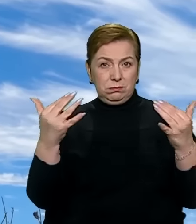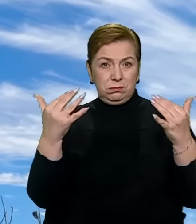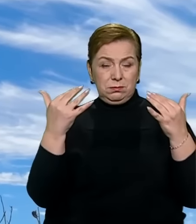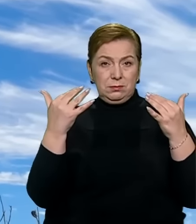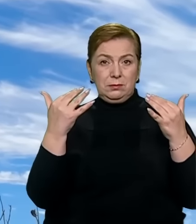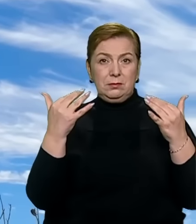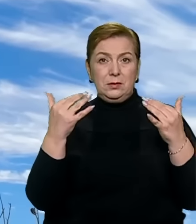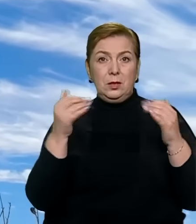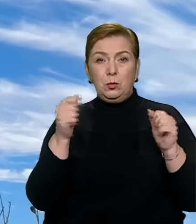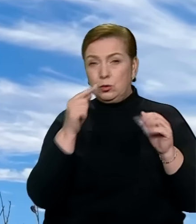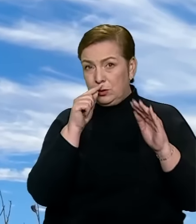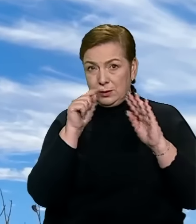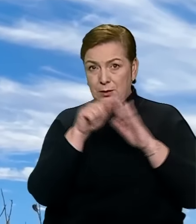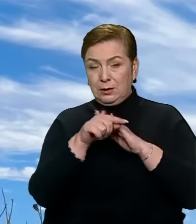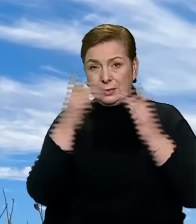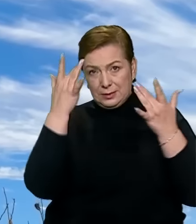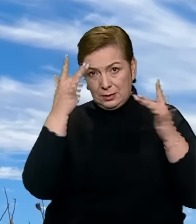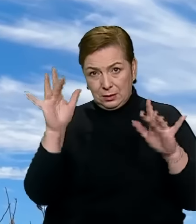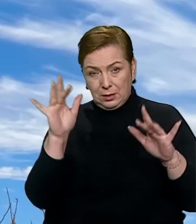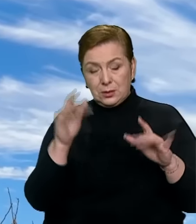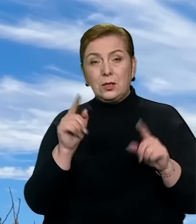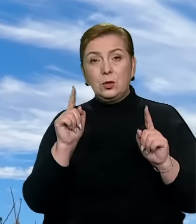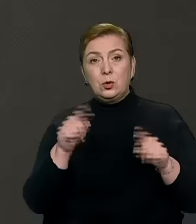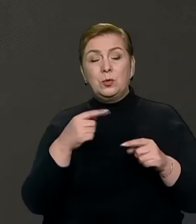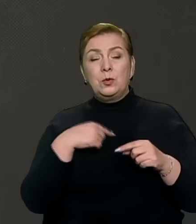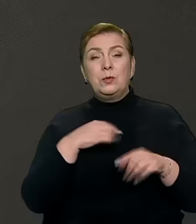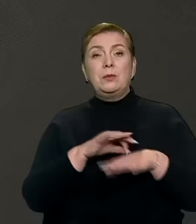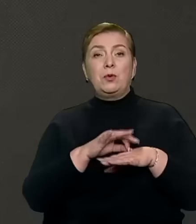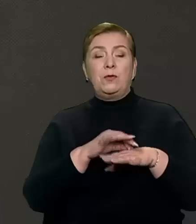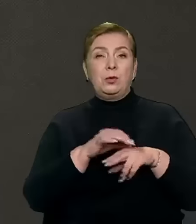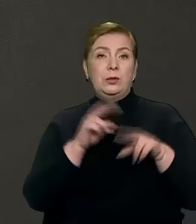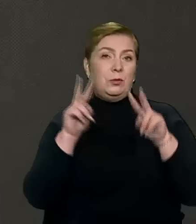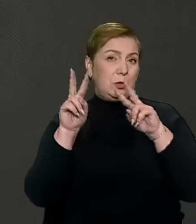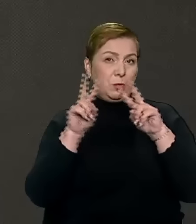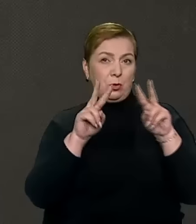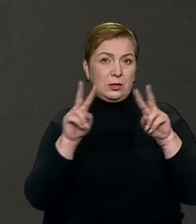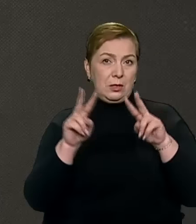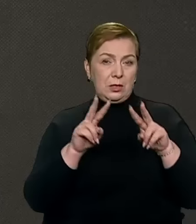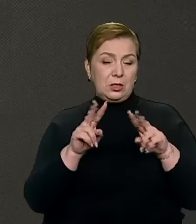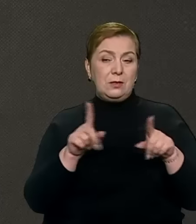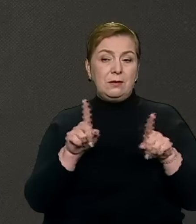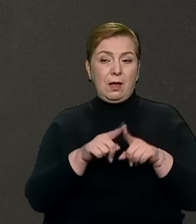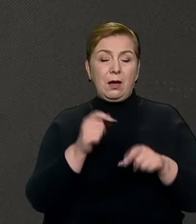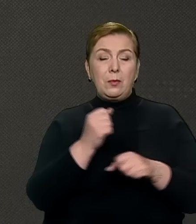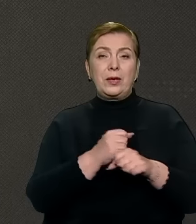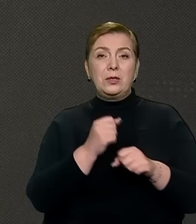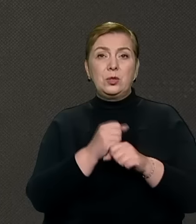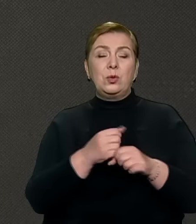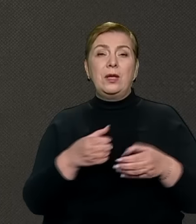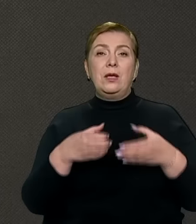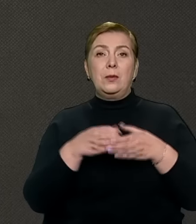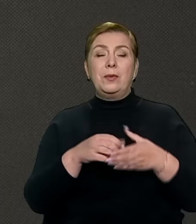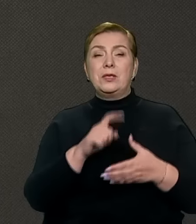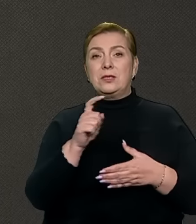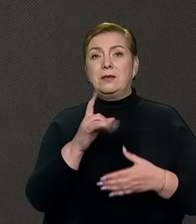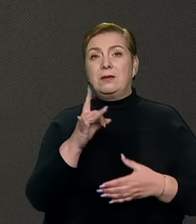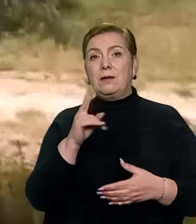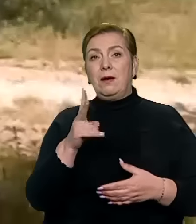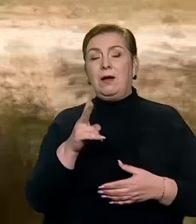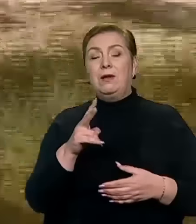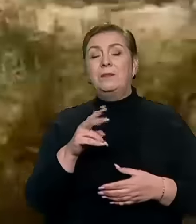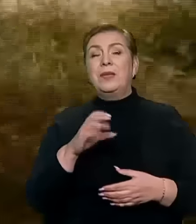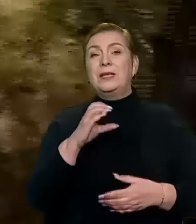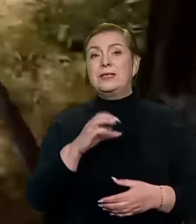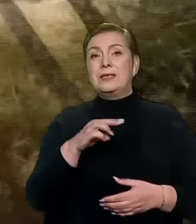зайти до нас з ненаски. Тому ведемо спосередження. Так працює екіпаж зенітно-ракетного комплексу «Стріла